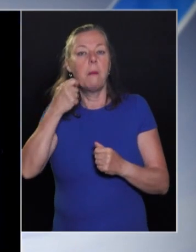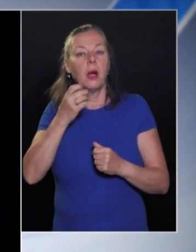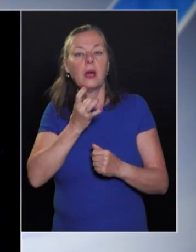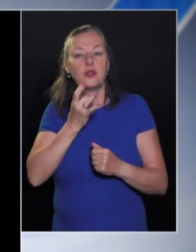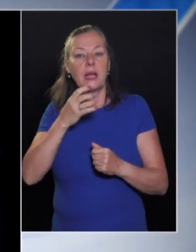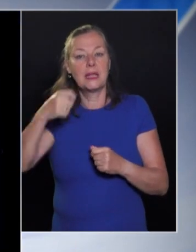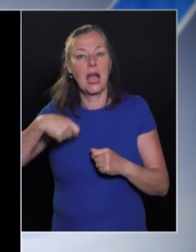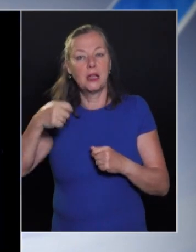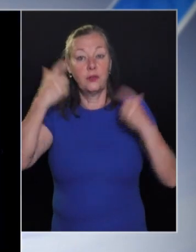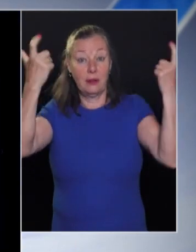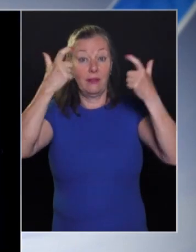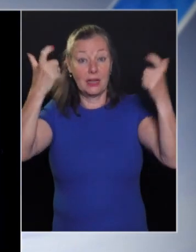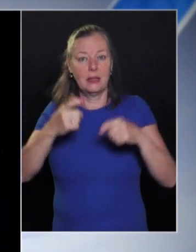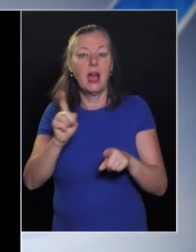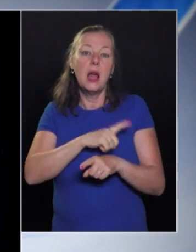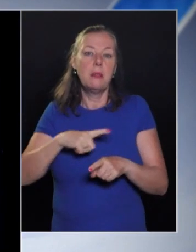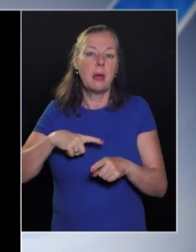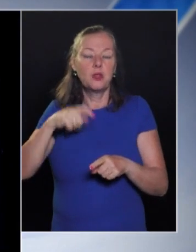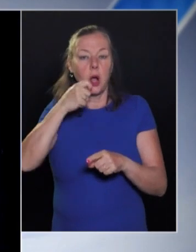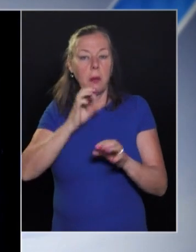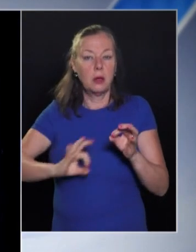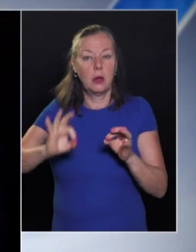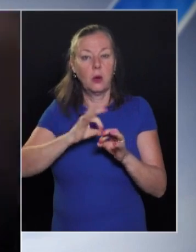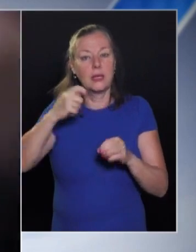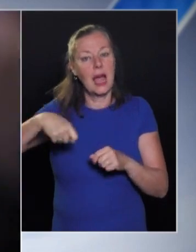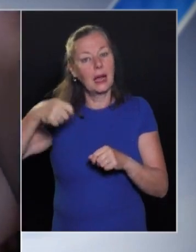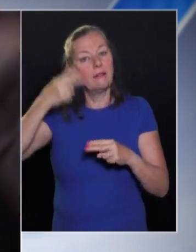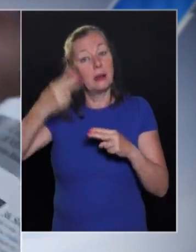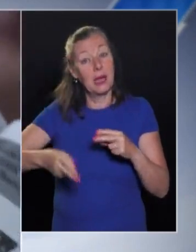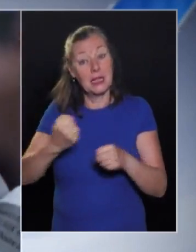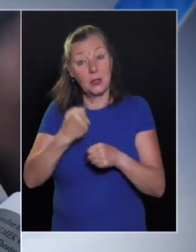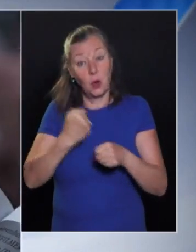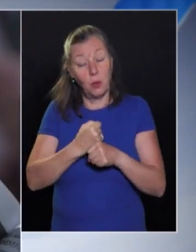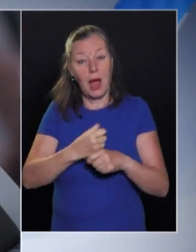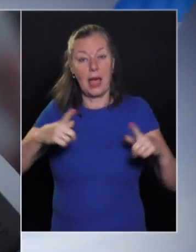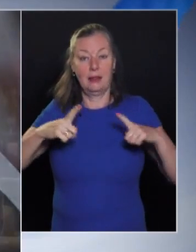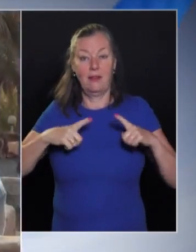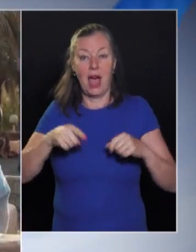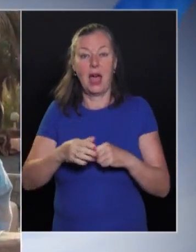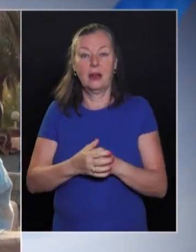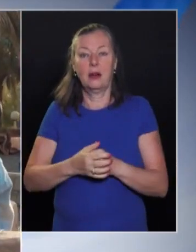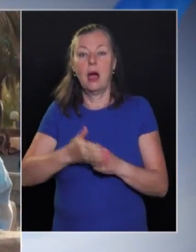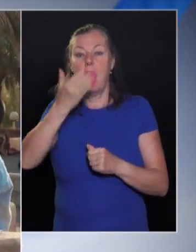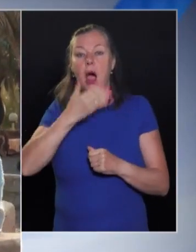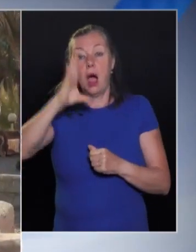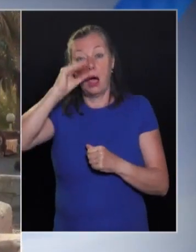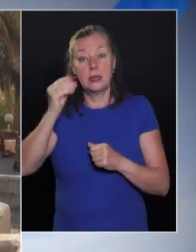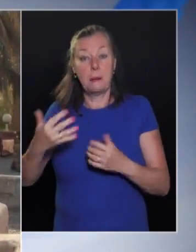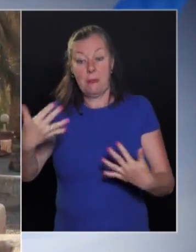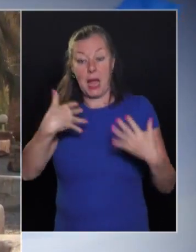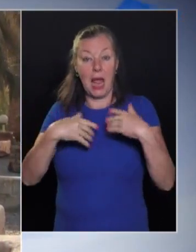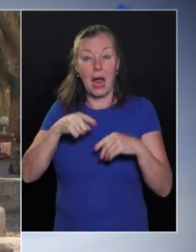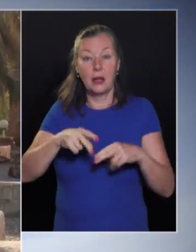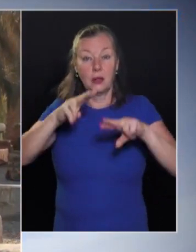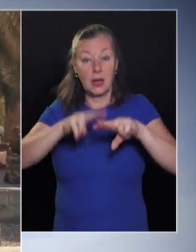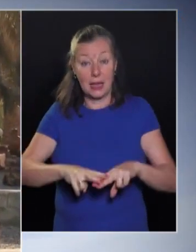A Magyar Speciális Filmfesztivál nem csak a magyarországi filmkészítők munkáit várja. Ha az ember eljön ezekre